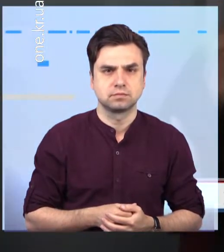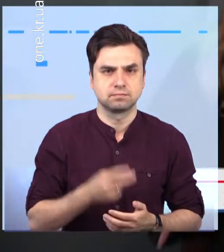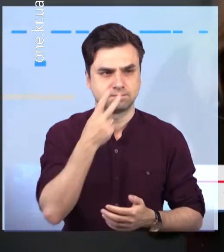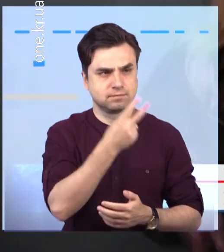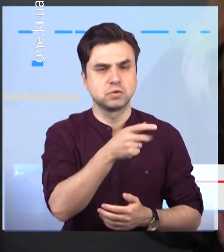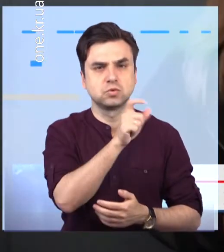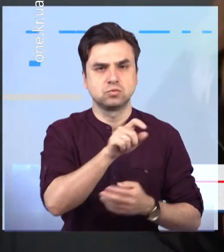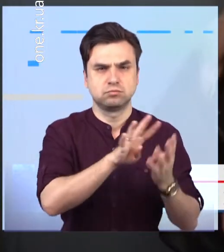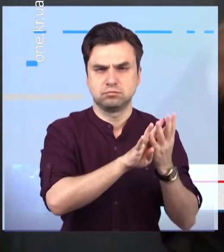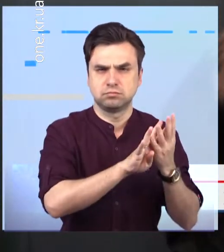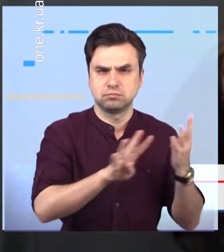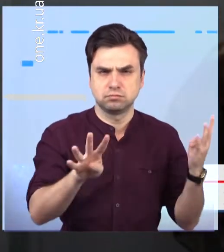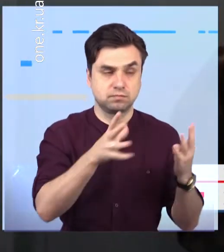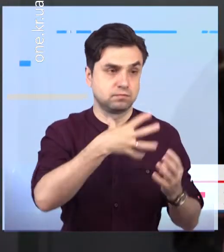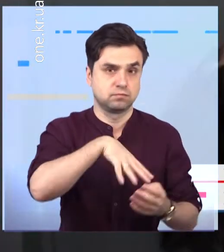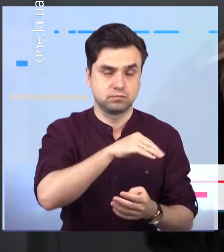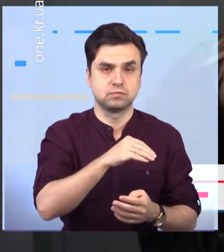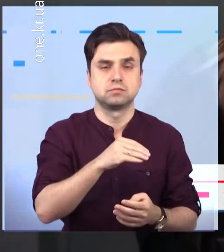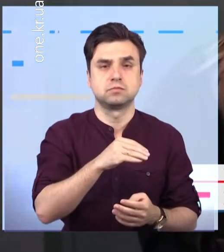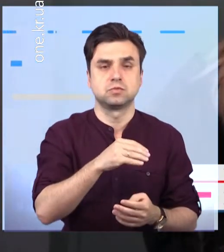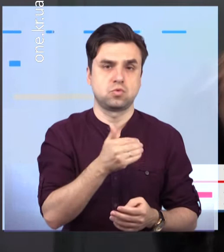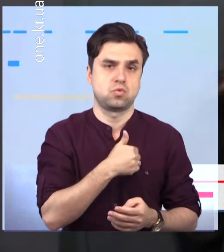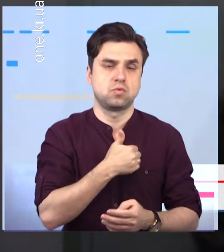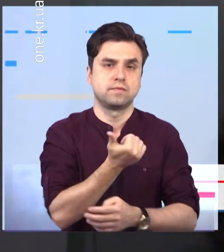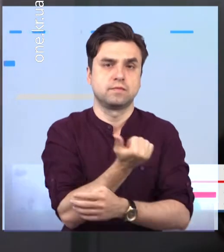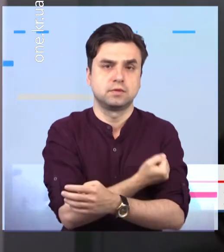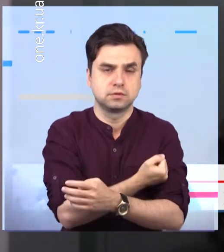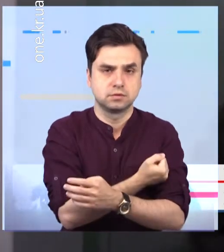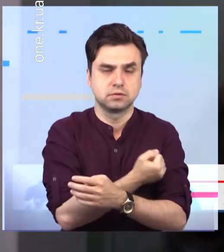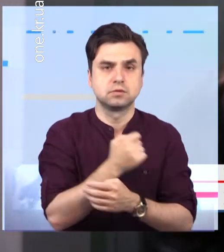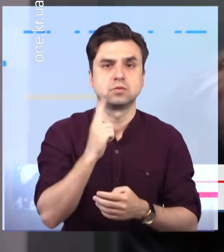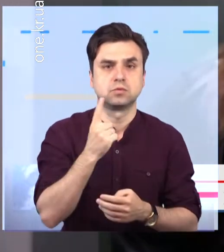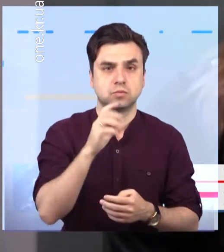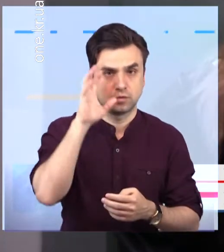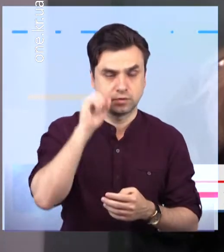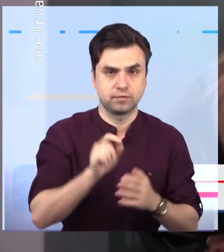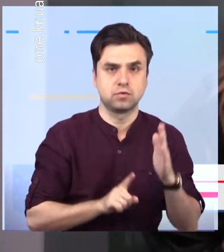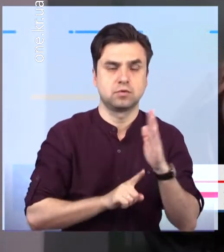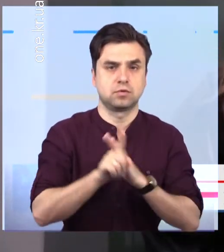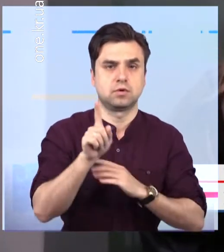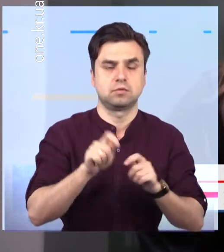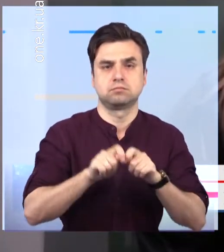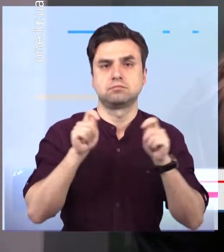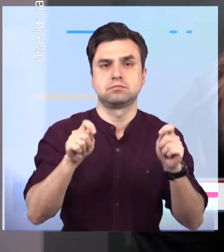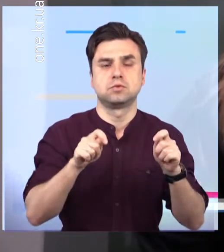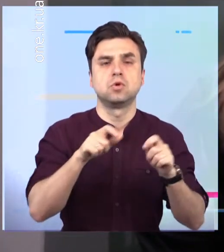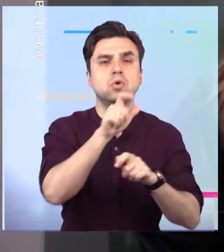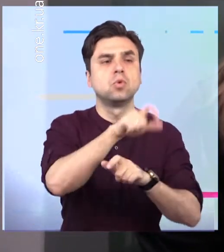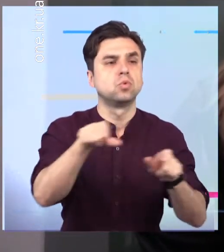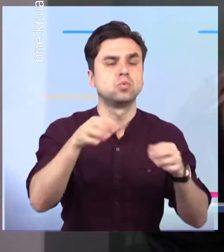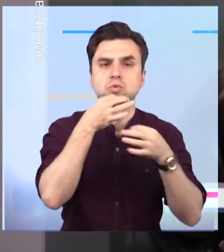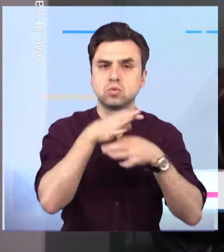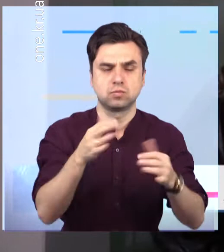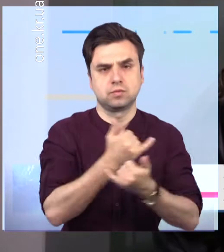Позаду мене черга до процедурного кабінету. Усі ці люди прийшли сюди, аби отримати свою дозу вакцини. Адже у Кривому Розі запрацював центр масової